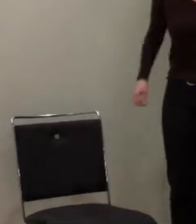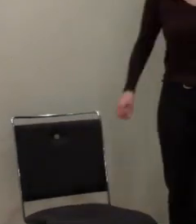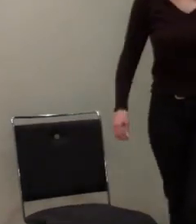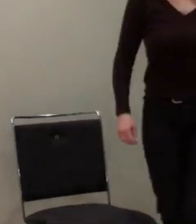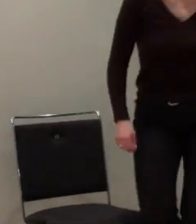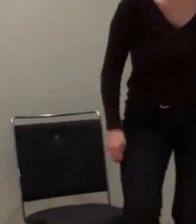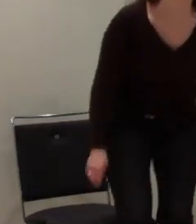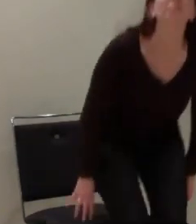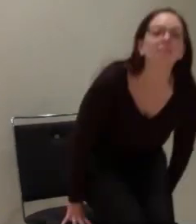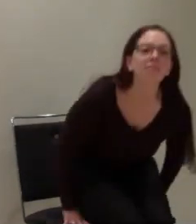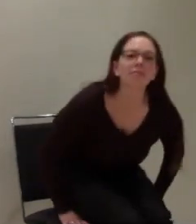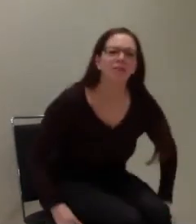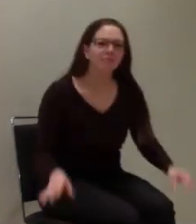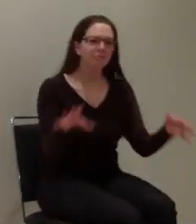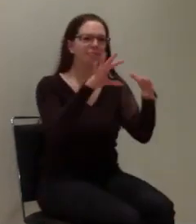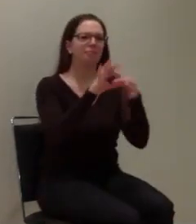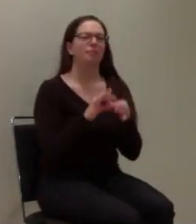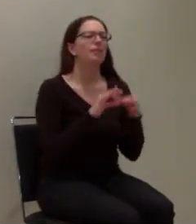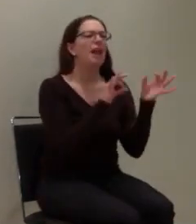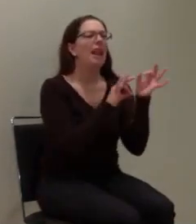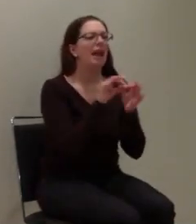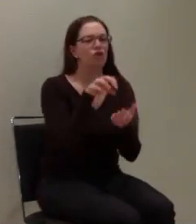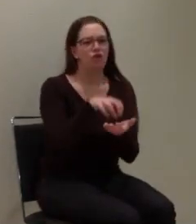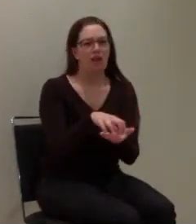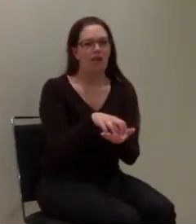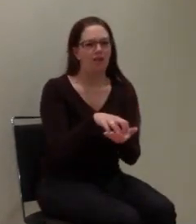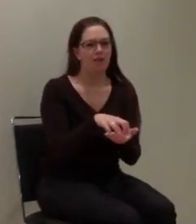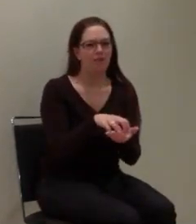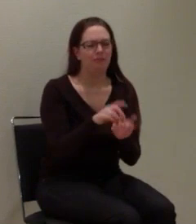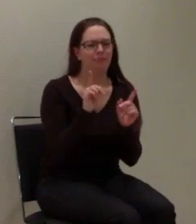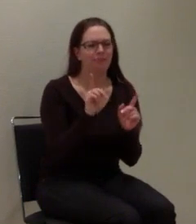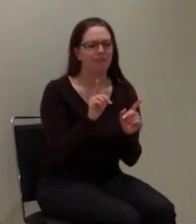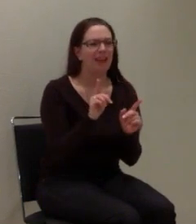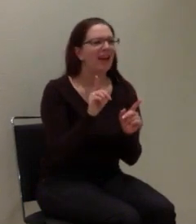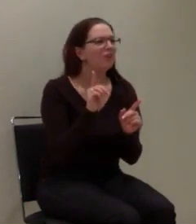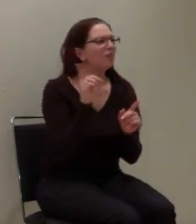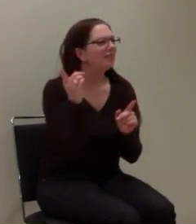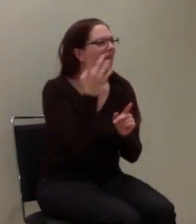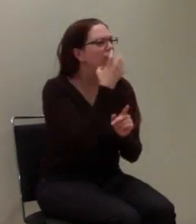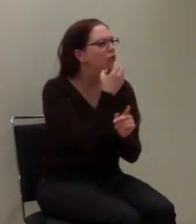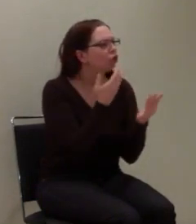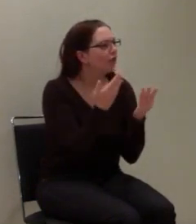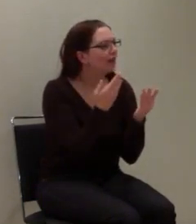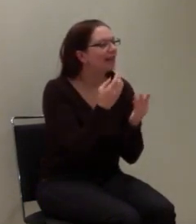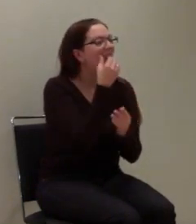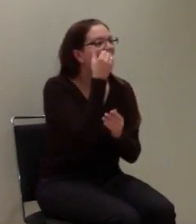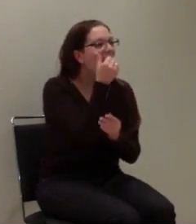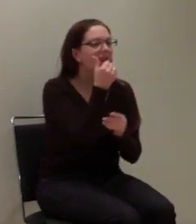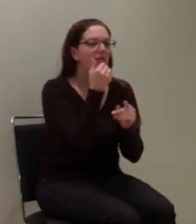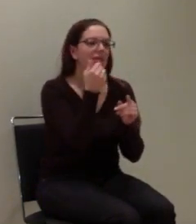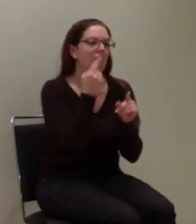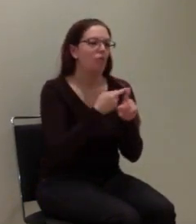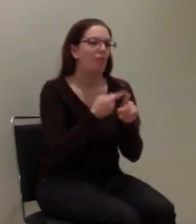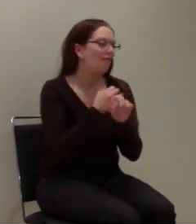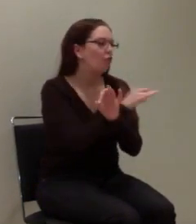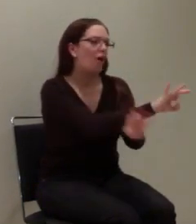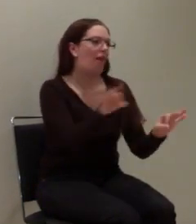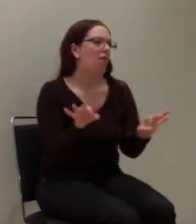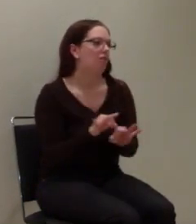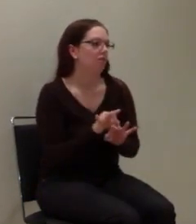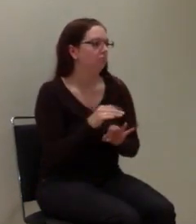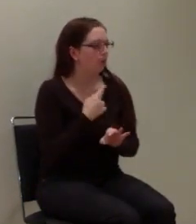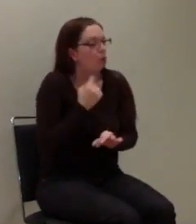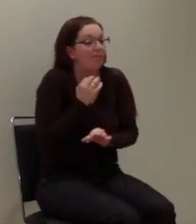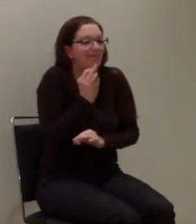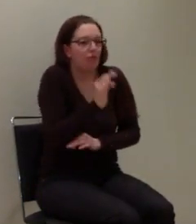Gerade zu den Leitstellen noch was. Von wegen, ihr wollt ja, dass es eine zentrale Rufnummer gibt. Ich bin auch dafür. Aber meine eigene persönliche